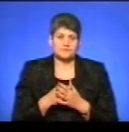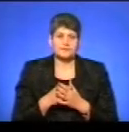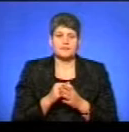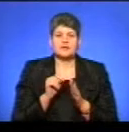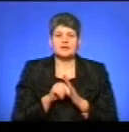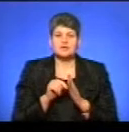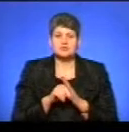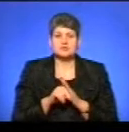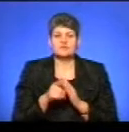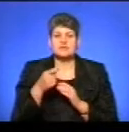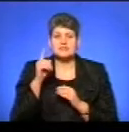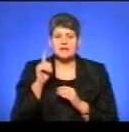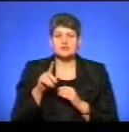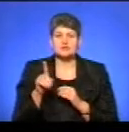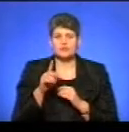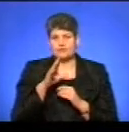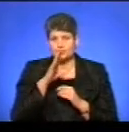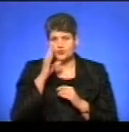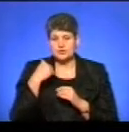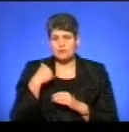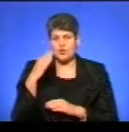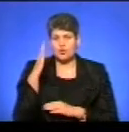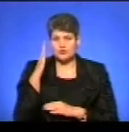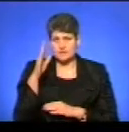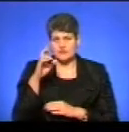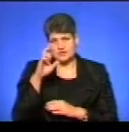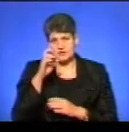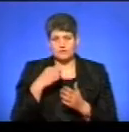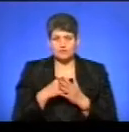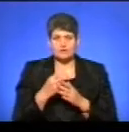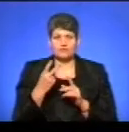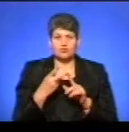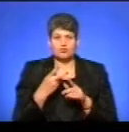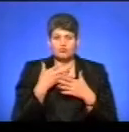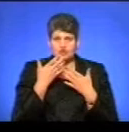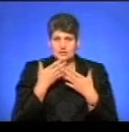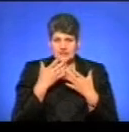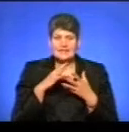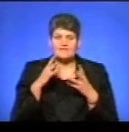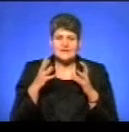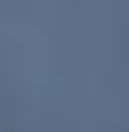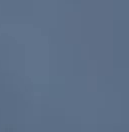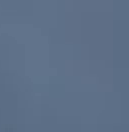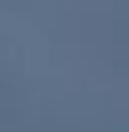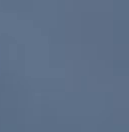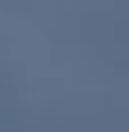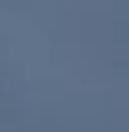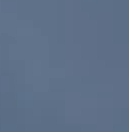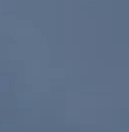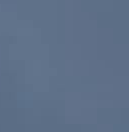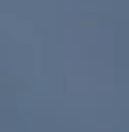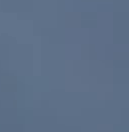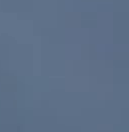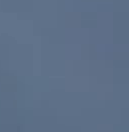Значить, ви знаєте, що вночі проголосовано державний бюджет у другому читанні. І в цілому ми два дні